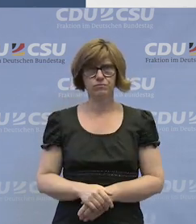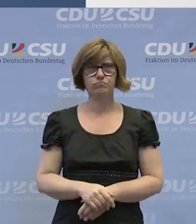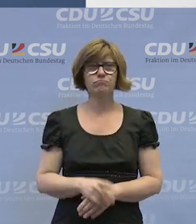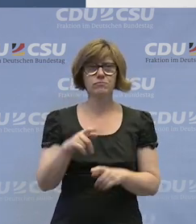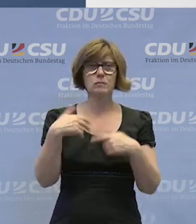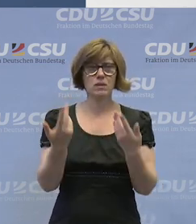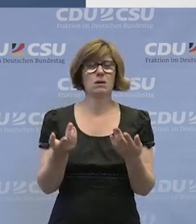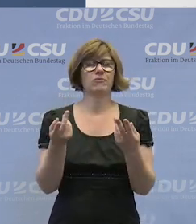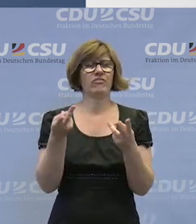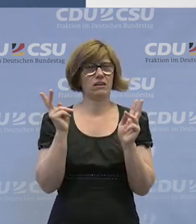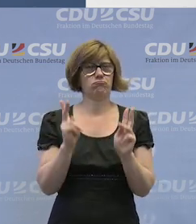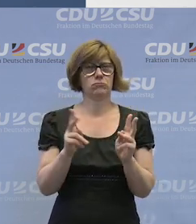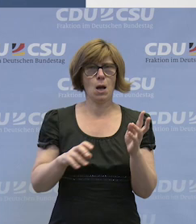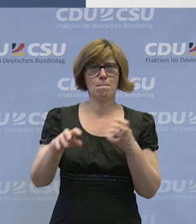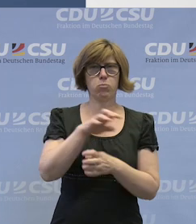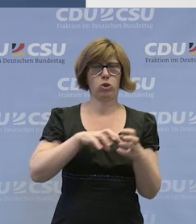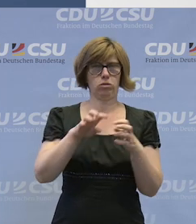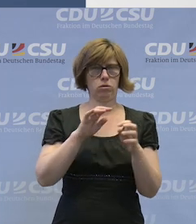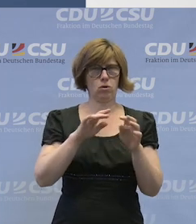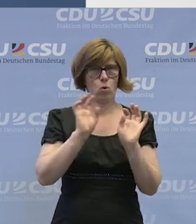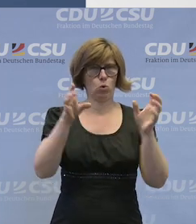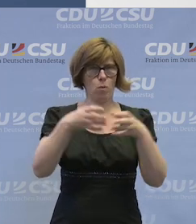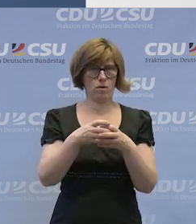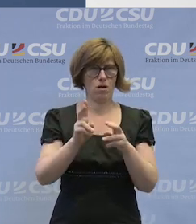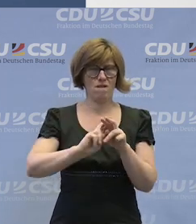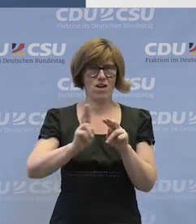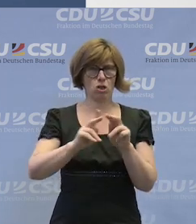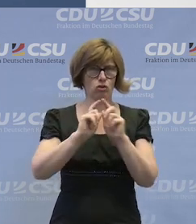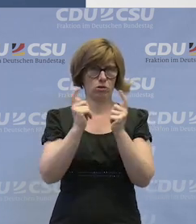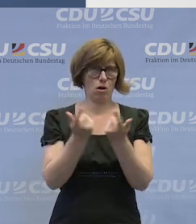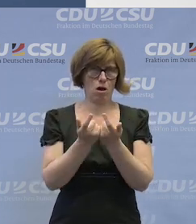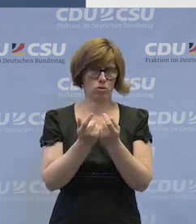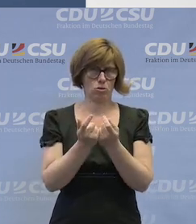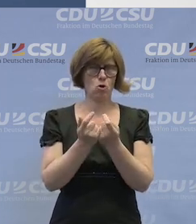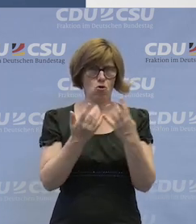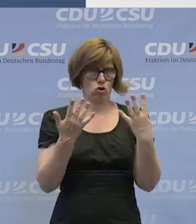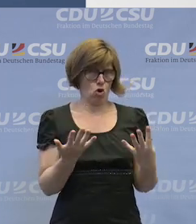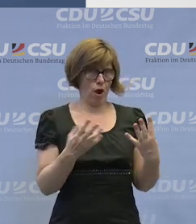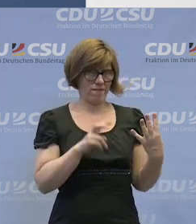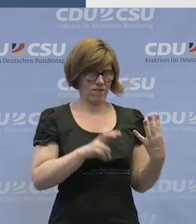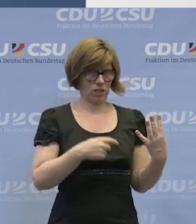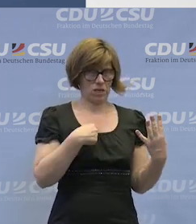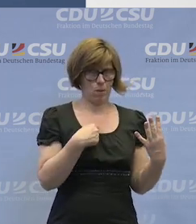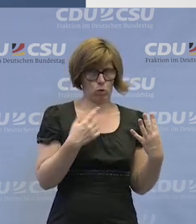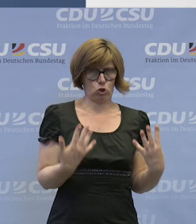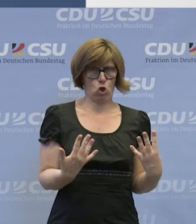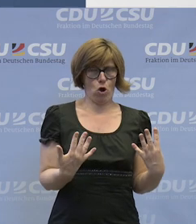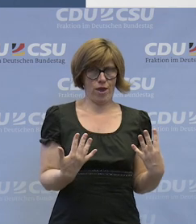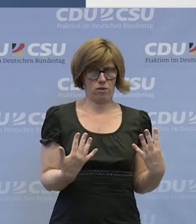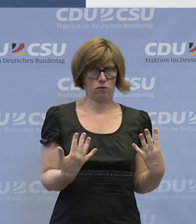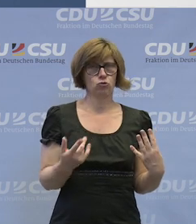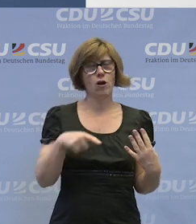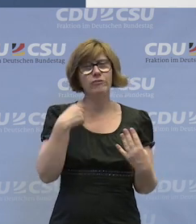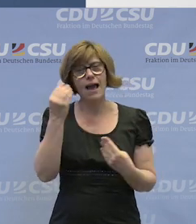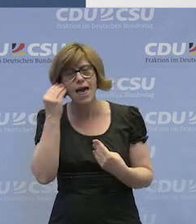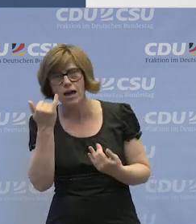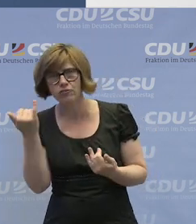ist dann schon eine recht bunt gemischte Truppe dieser Werkstattrat. Neun Vertreter sind das bei uns. Und wir